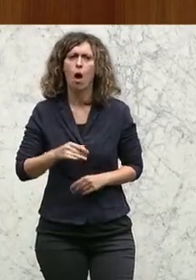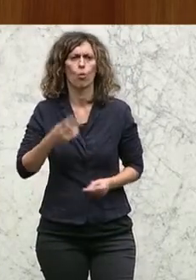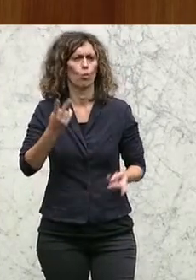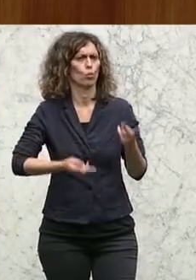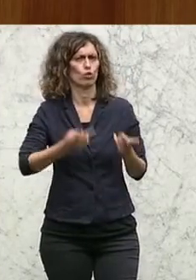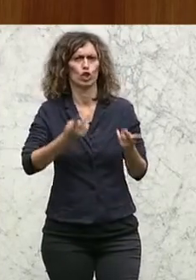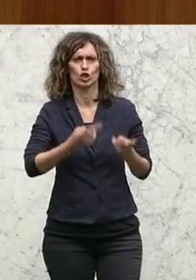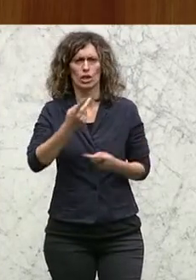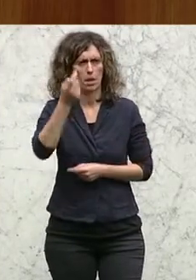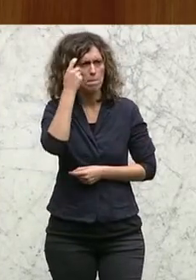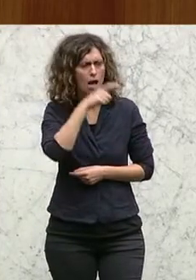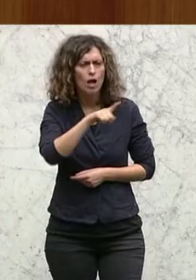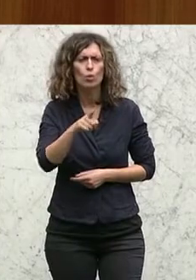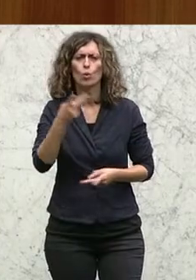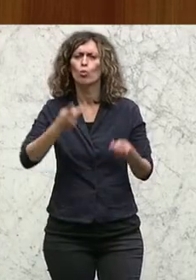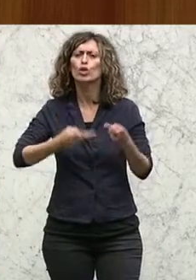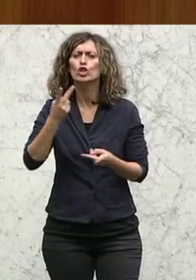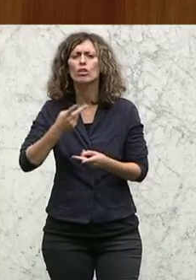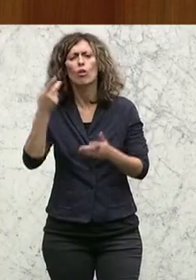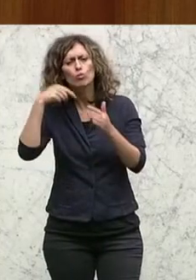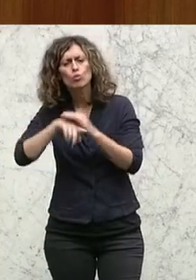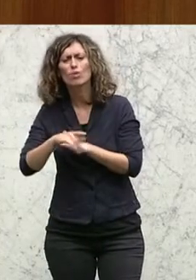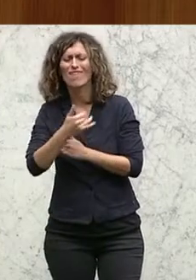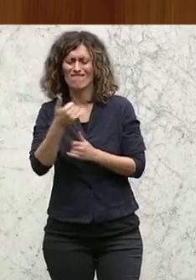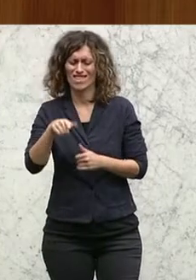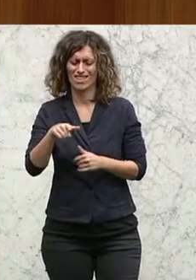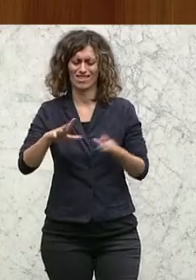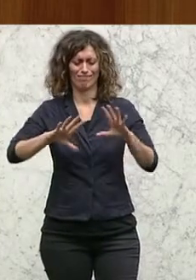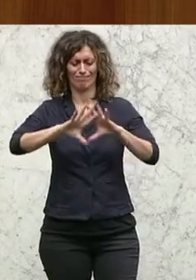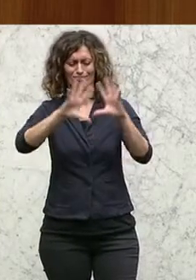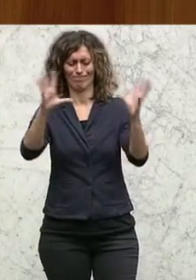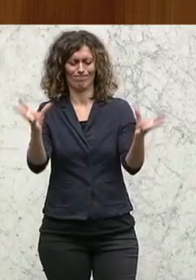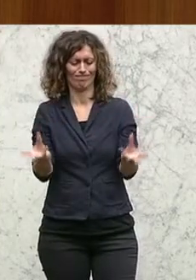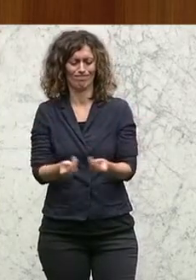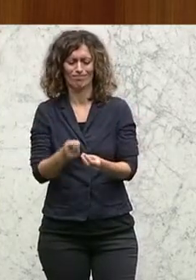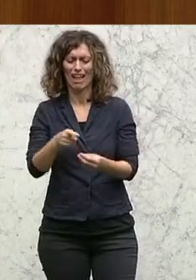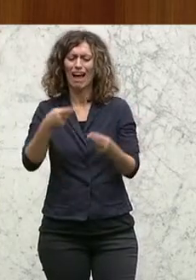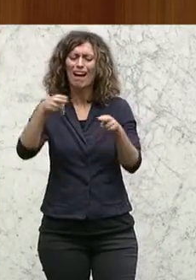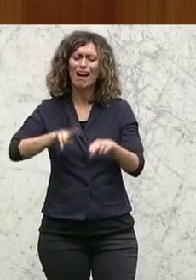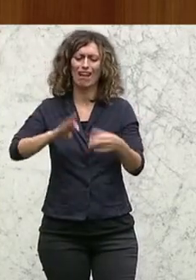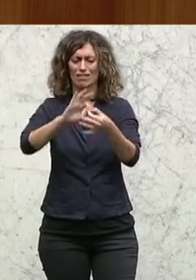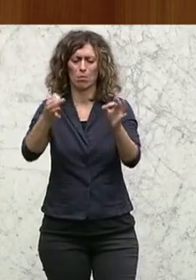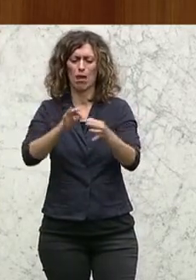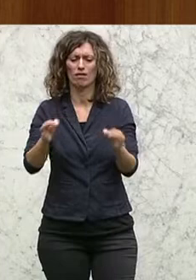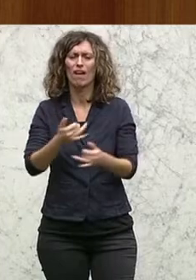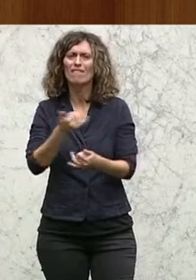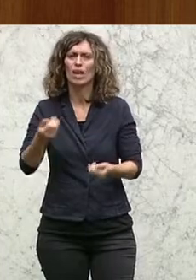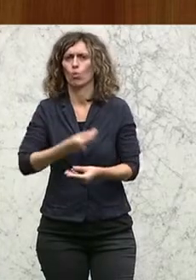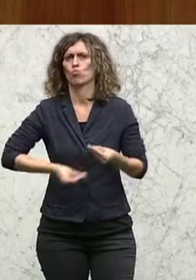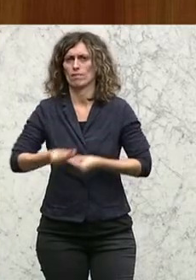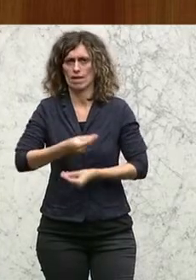Zugänge und Ansätze gibt, wie man dieses Konvolut an Rechtsmaterie überhaupt zu behandeln hat.